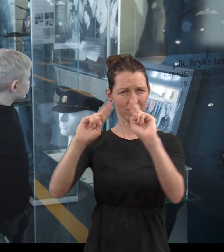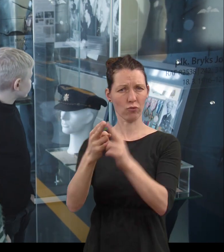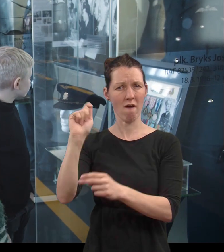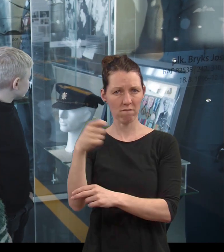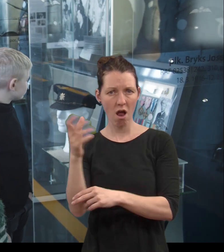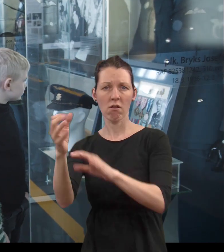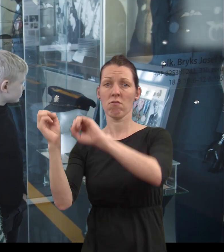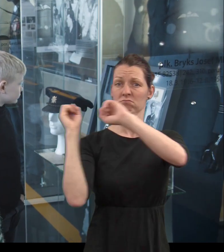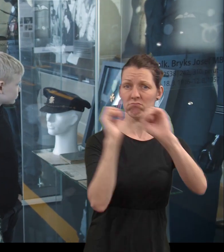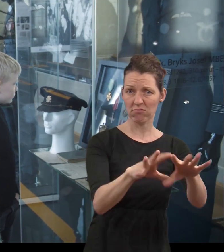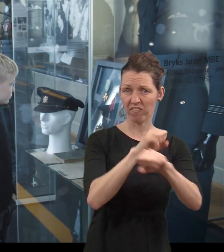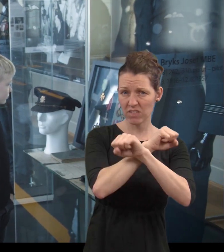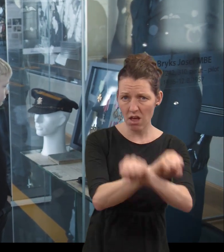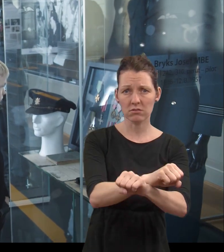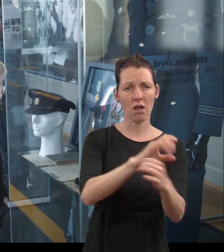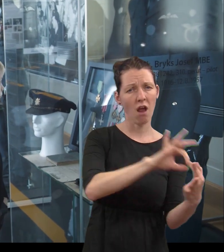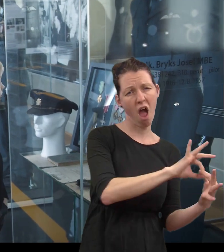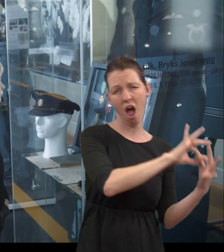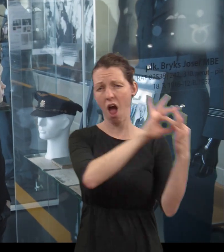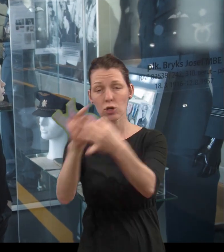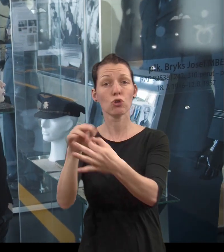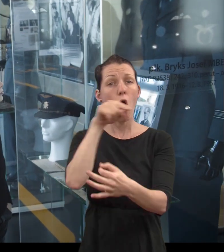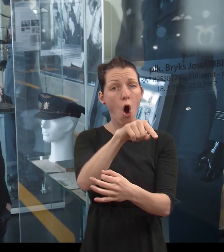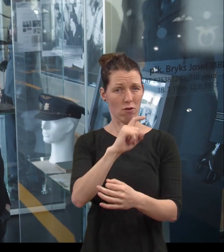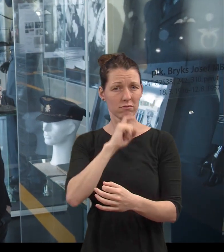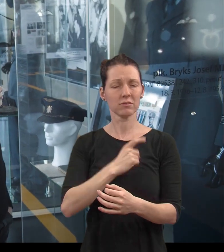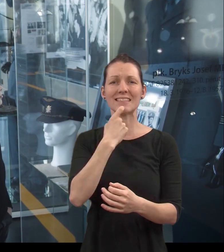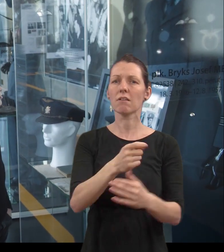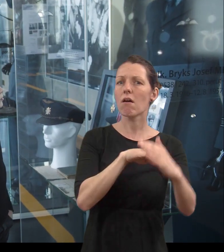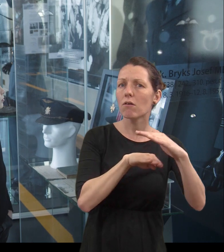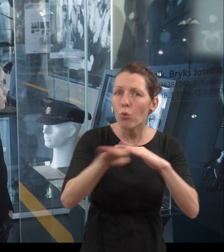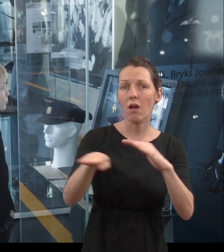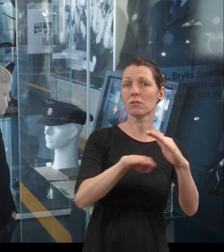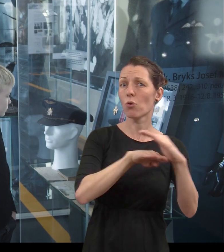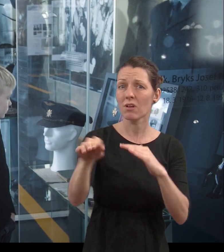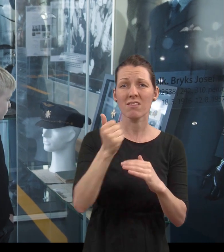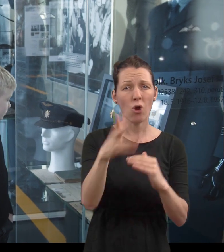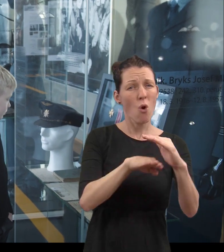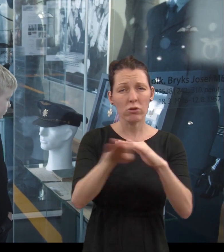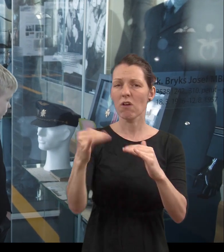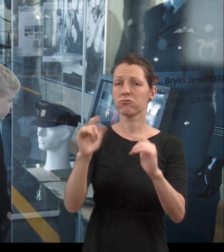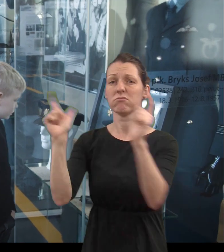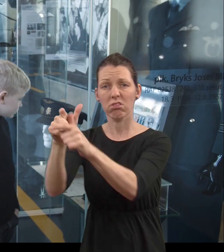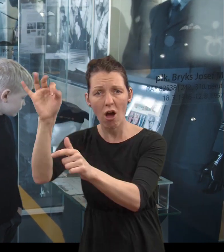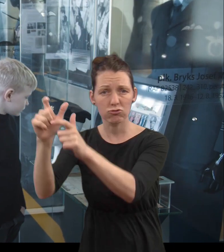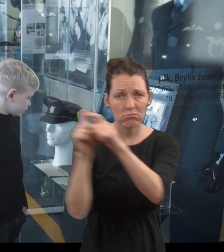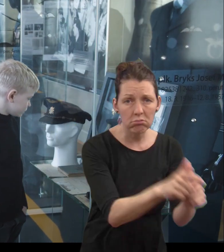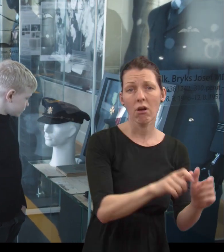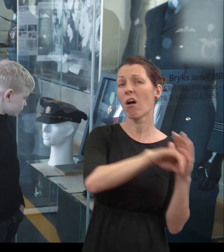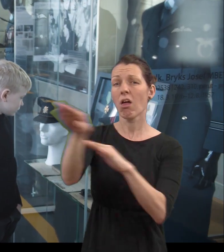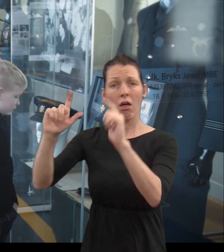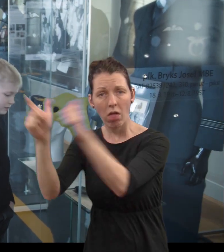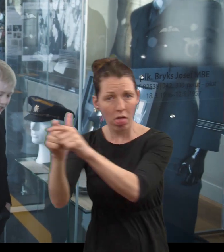války. Skoro celou druhou světovou válku. Mnohokrát se pokusil utéct, ale vždycky ho zase chytili a zase byl znova a znova